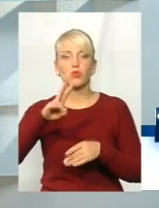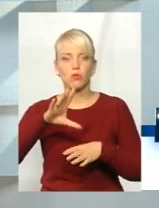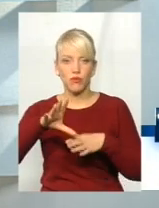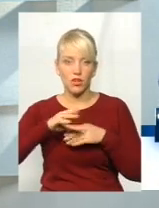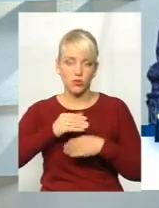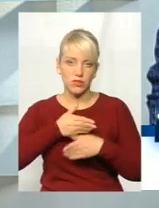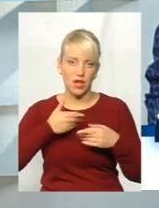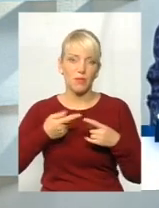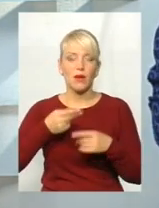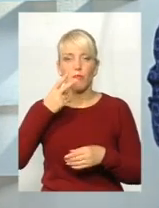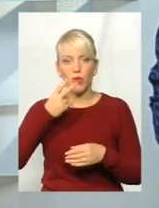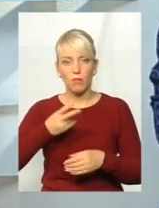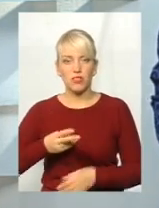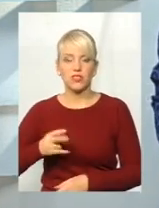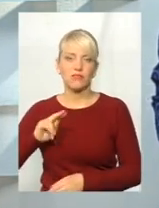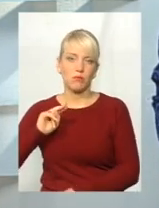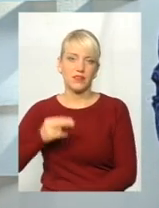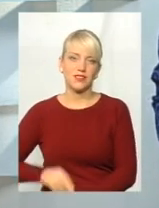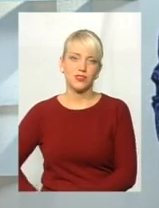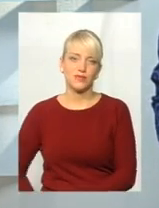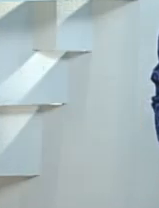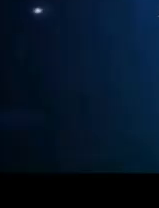нами. Це була тема. Побачимось в п'ятницю.